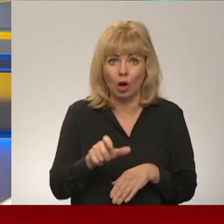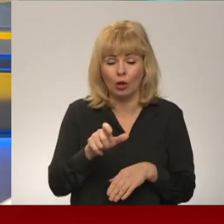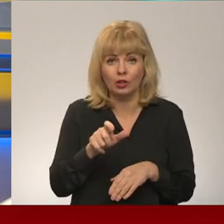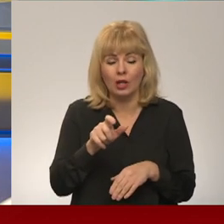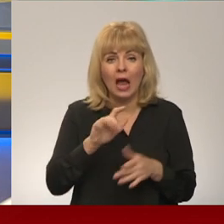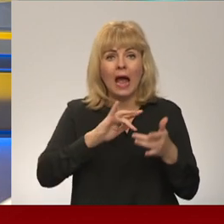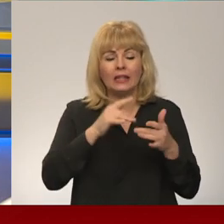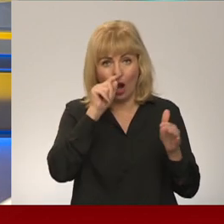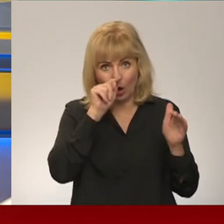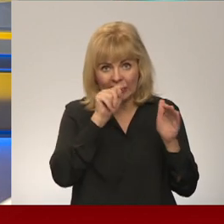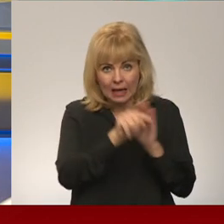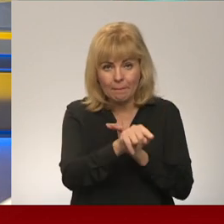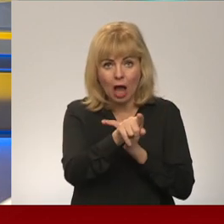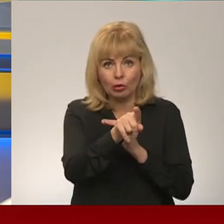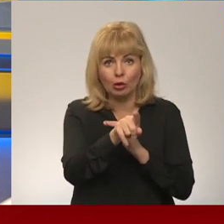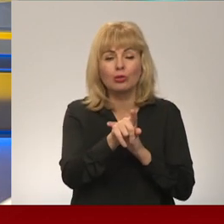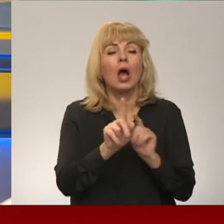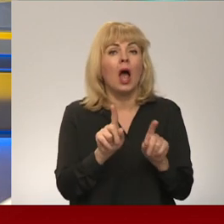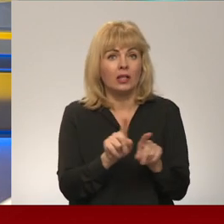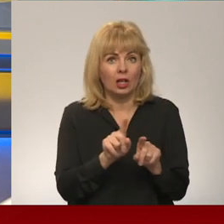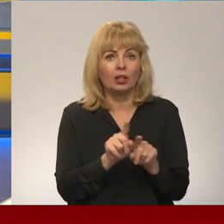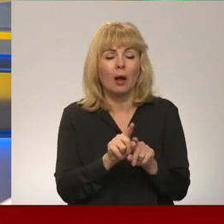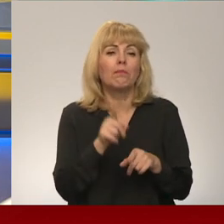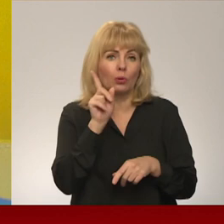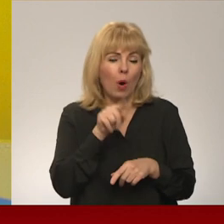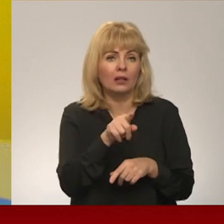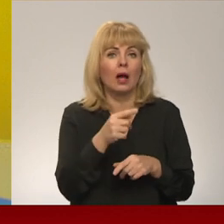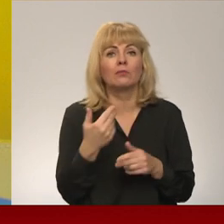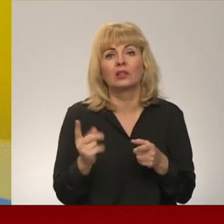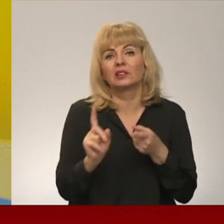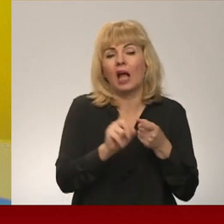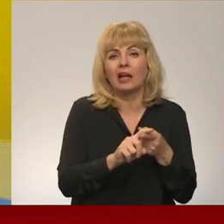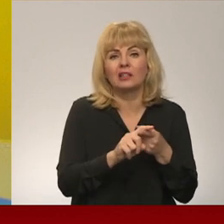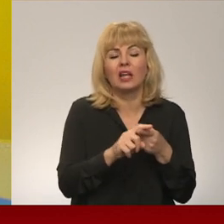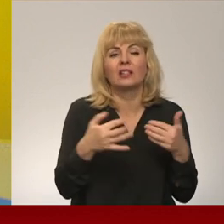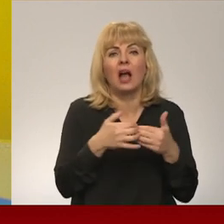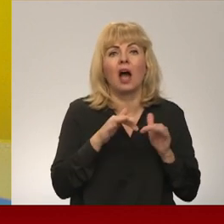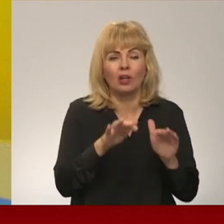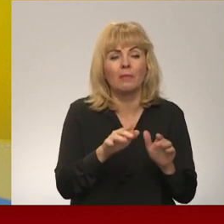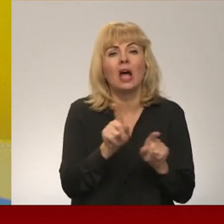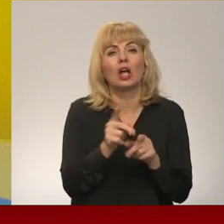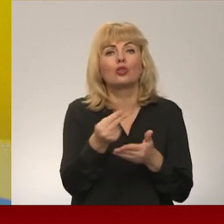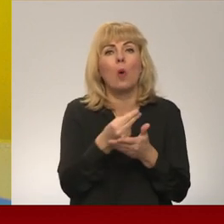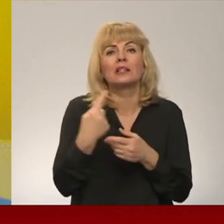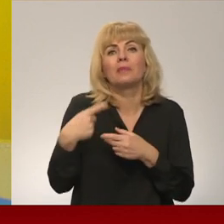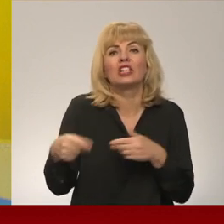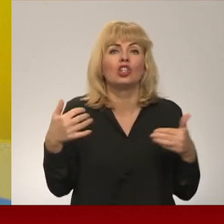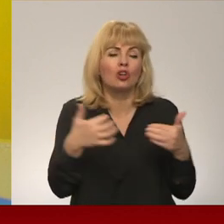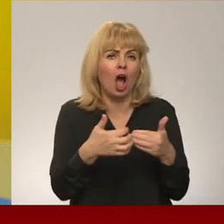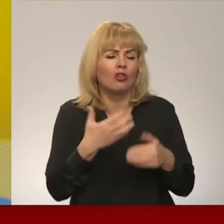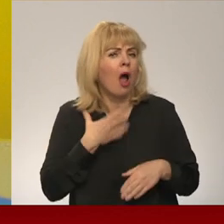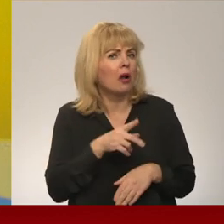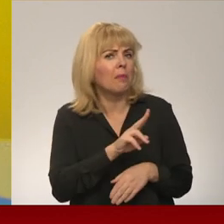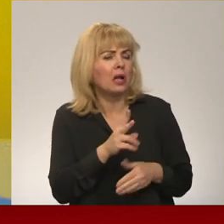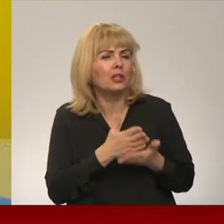tas ir tas, kas paralēli neizbēgami ar šo kardarbību rits, tas ir tas cits karš, kā var teikt. Kāpēc tas ir bīstams un cik